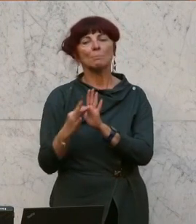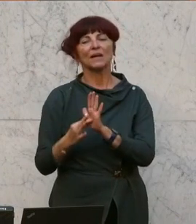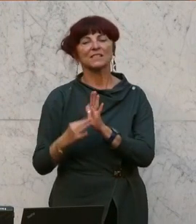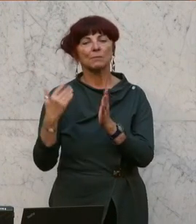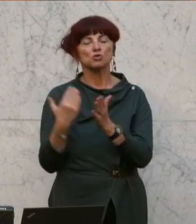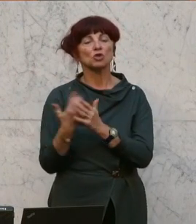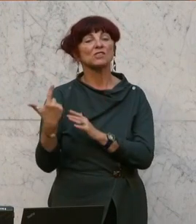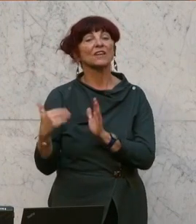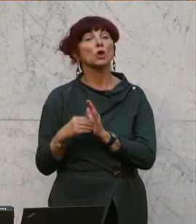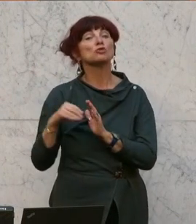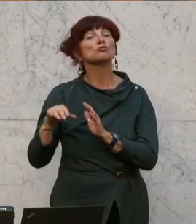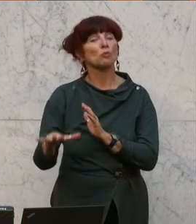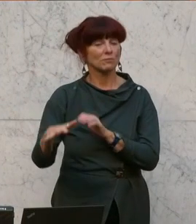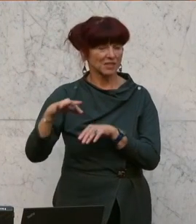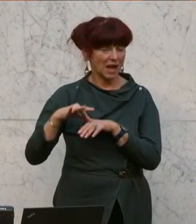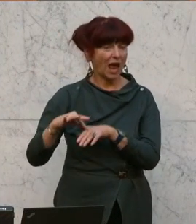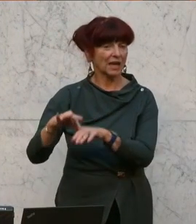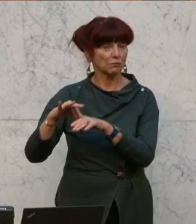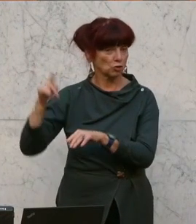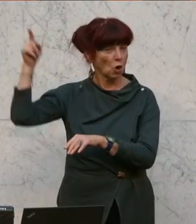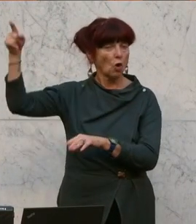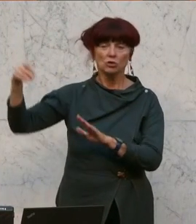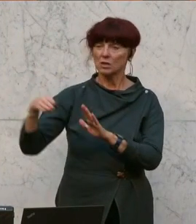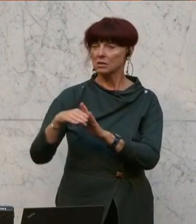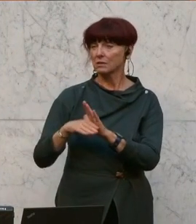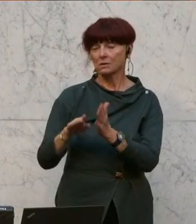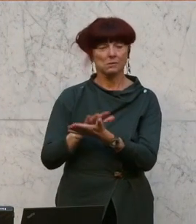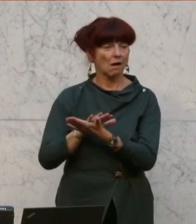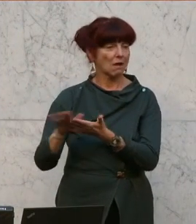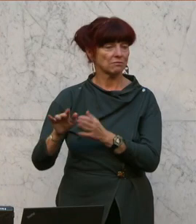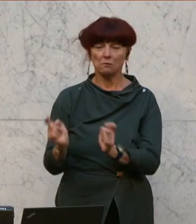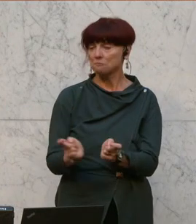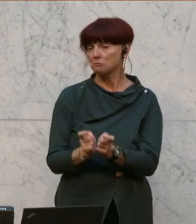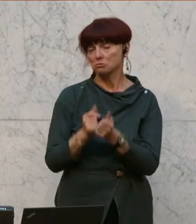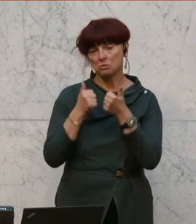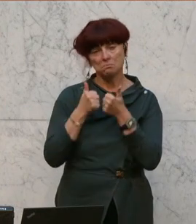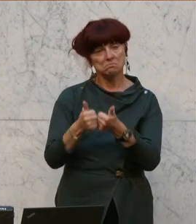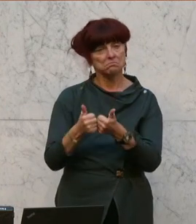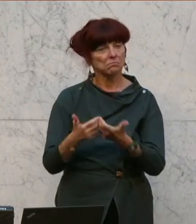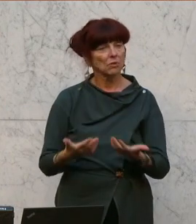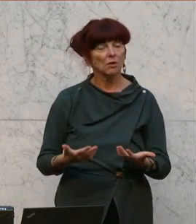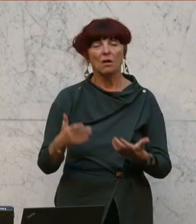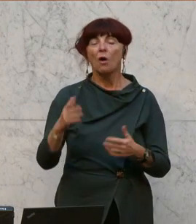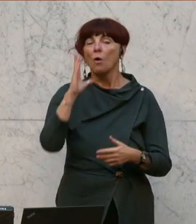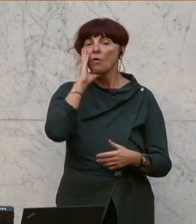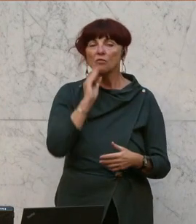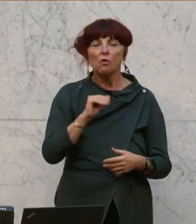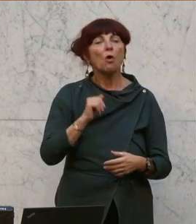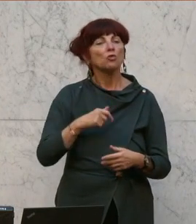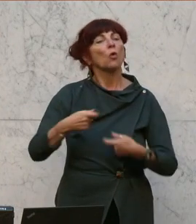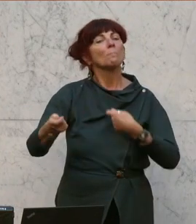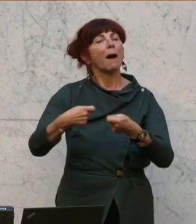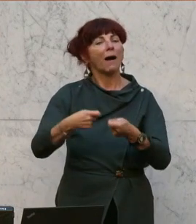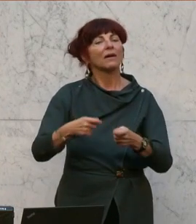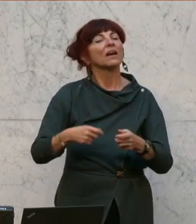eingeführt. Und das Gesetz ist dort sehr einfach, funktioniert tadellos. Wird eine Wohnung vom Makler vermittelt,